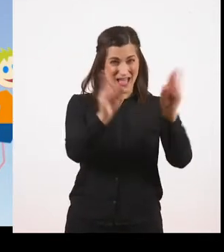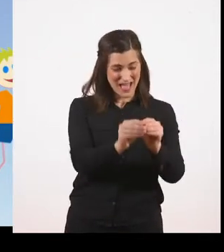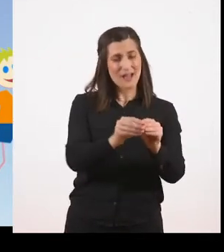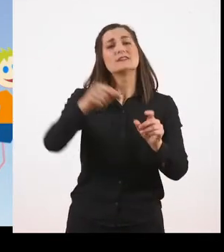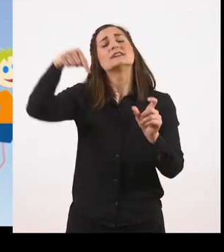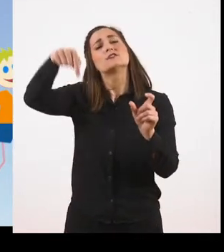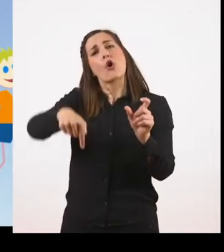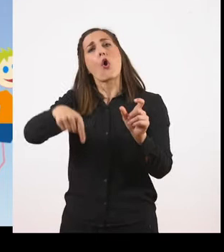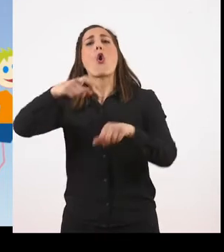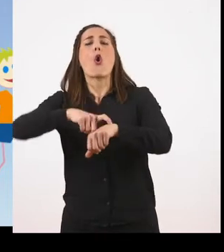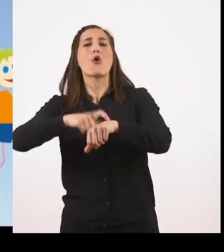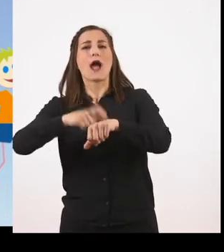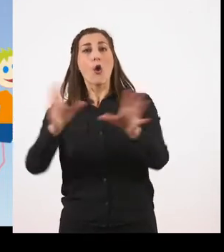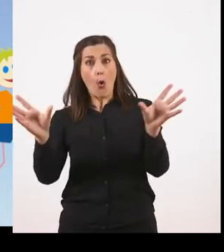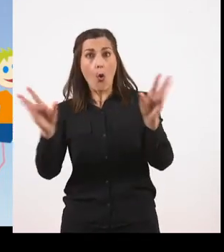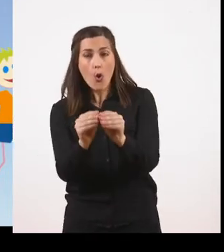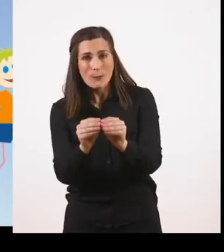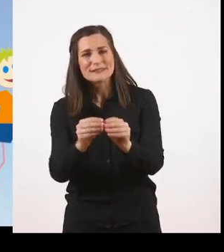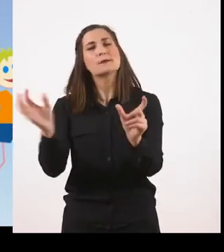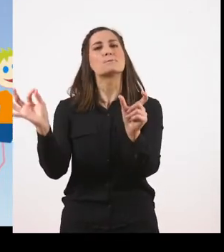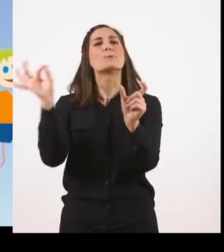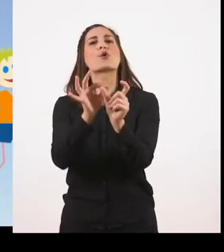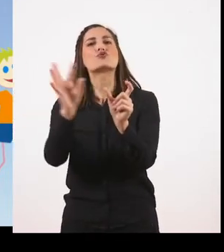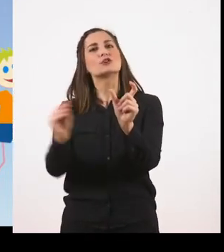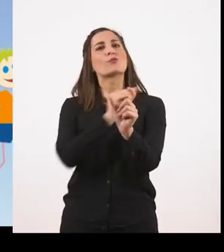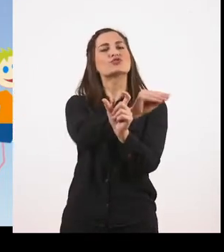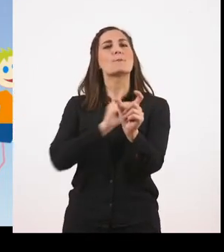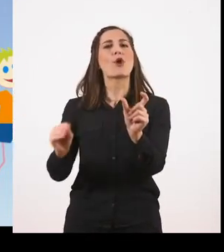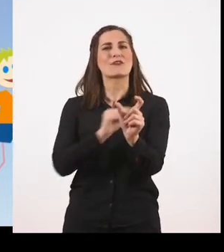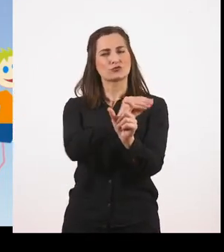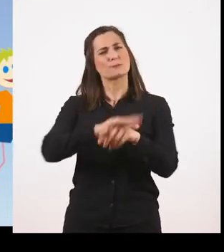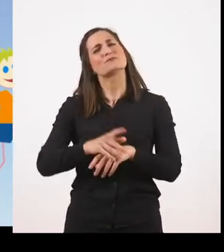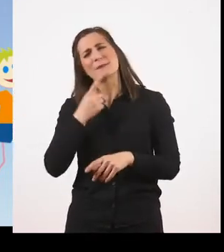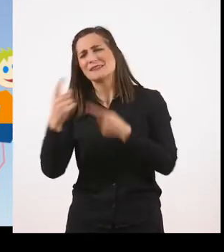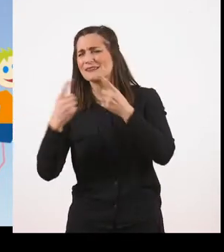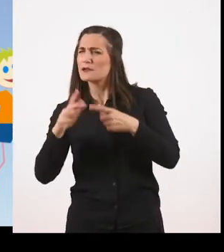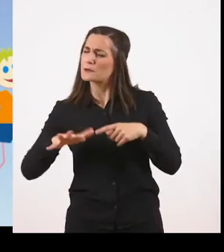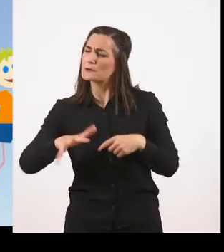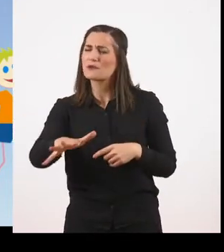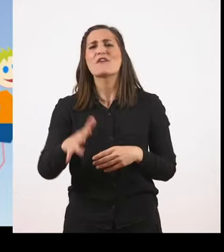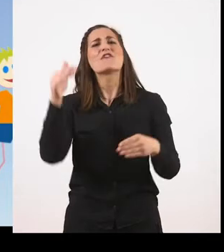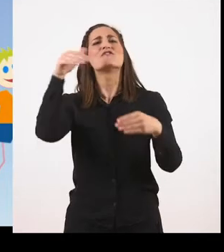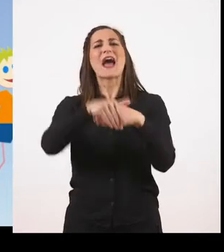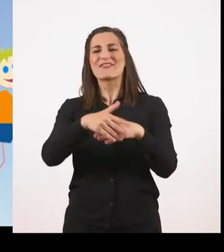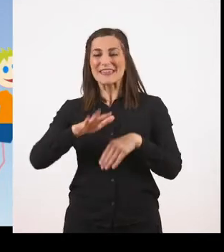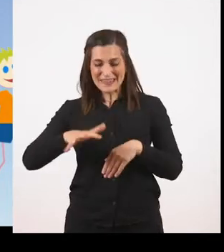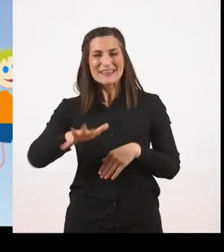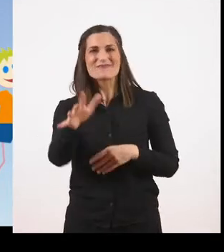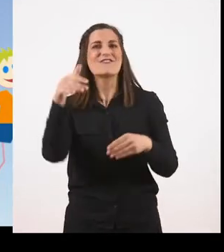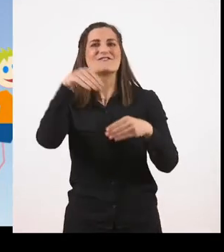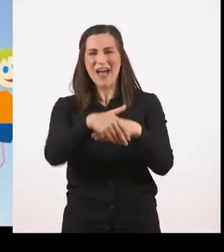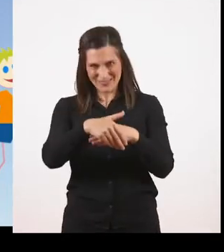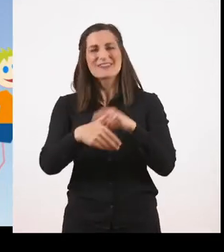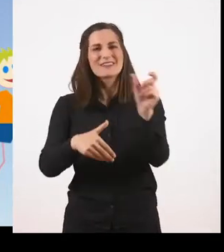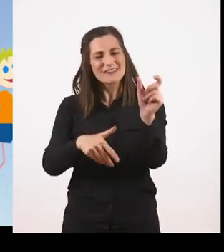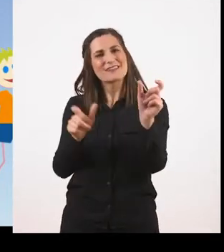ένα εμπρόθετο προσδιορισμό. Θα τα πούμε κατά το βραδάκι. Πάλι έχουμε την πρόθεση κατά, με ένα ουσιαστικό σε αιτιατική πτώση.